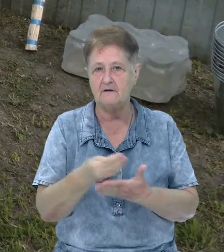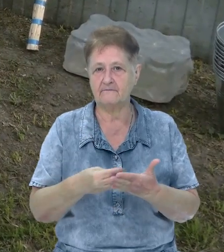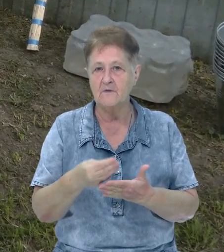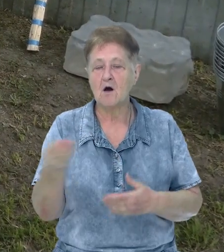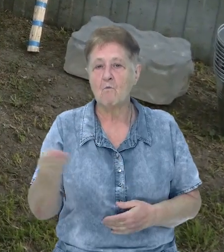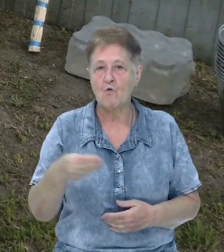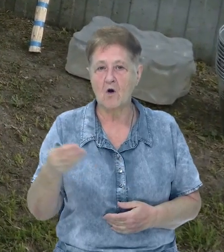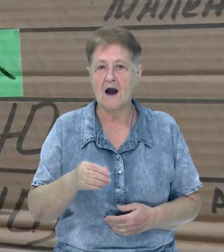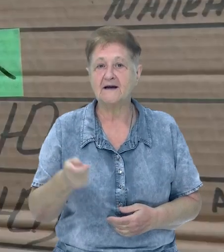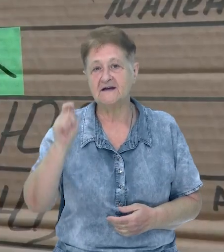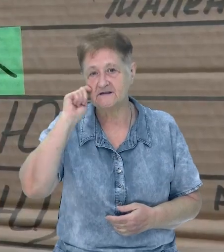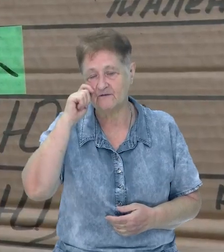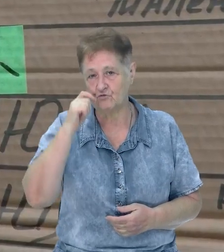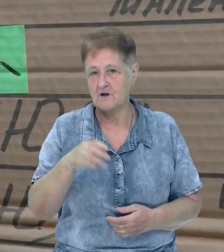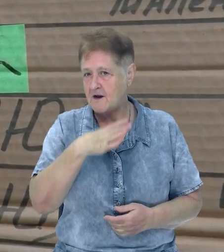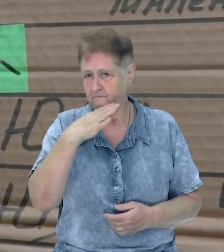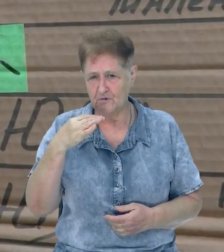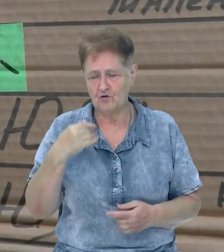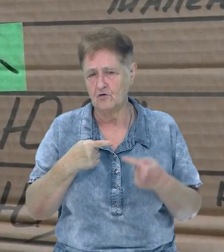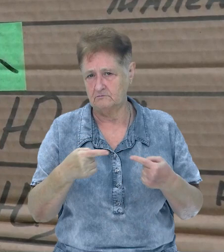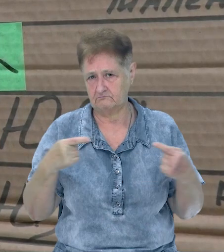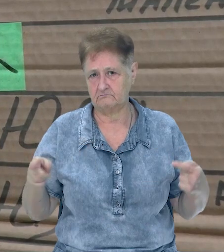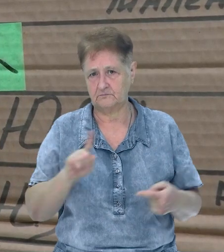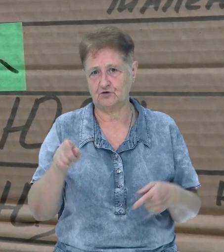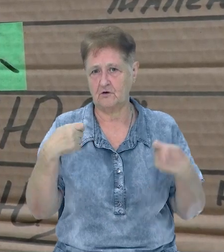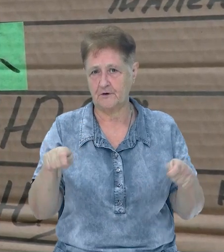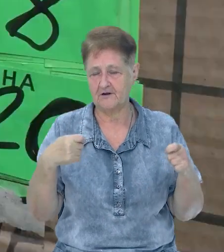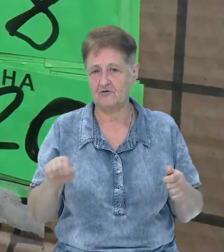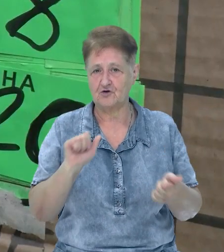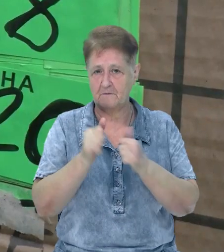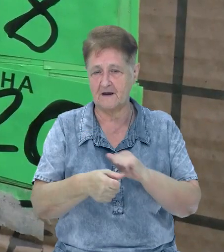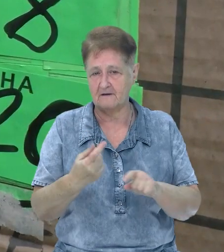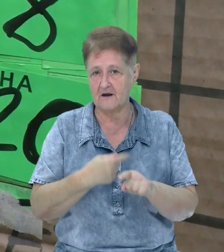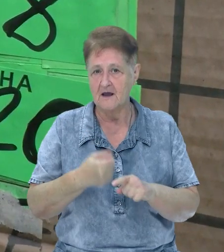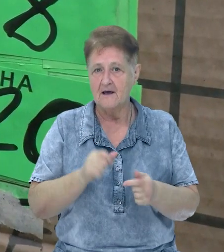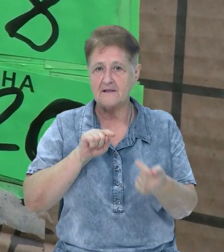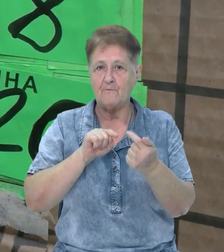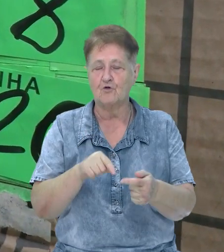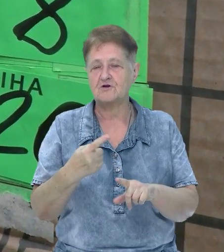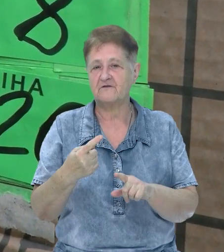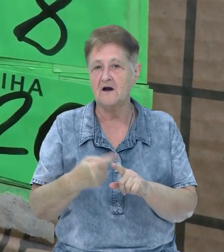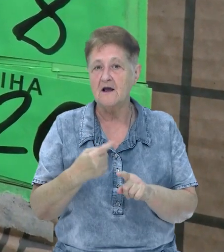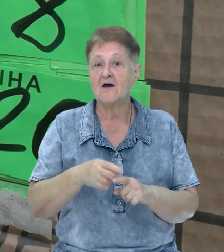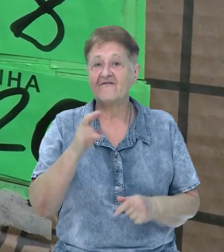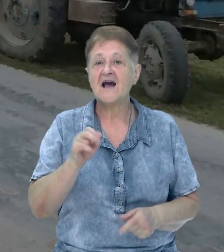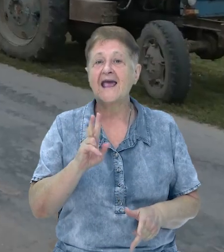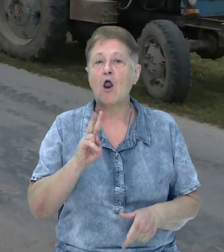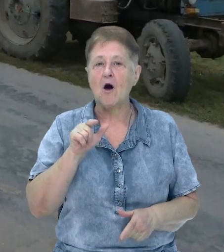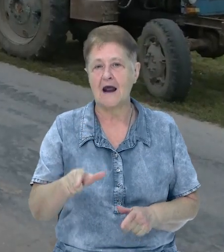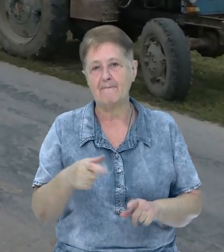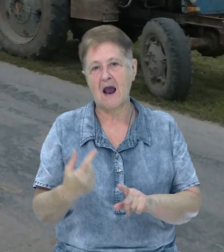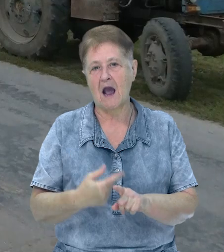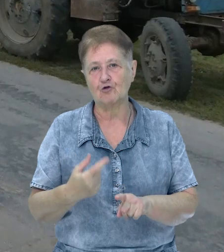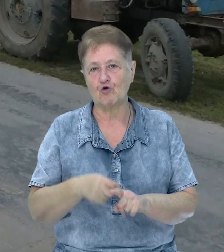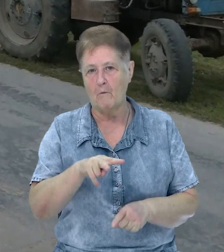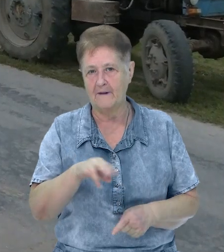На стенді десятки позицій, які можна обміняти на картоплю. Напроти кожного товару його ціна у кілограмах картоплі. Олексій